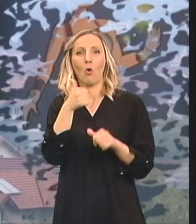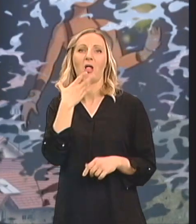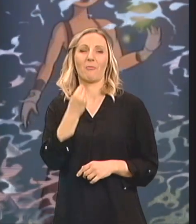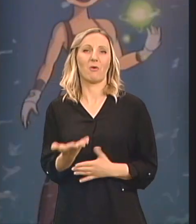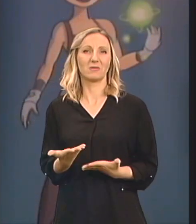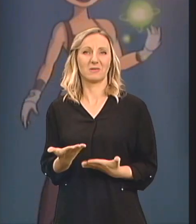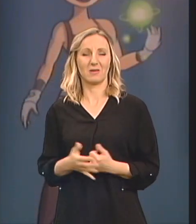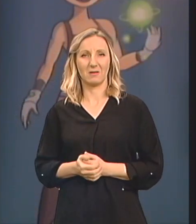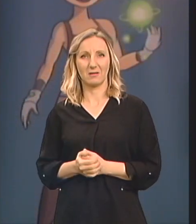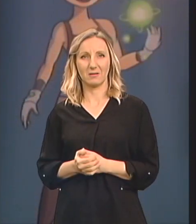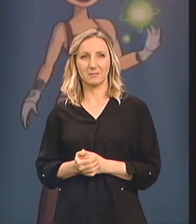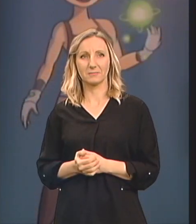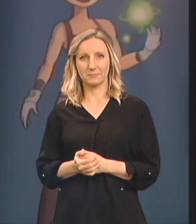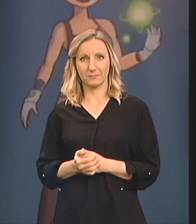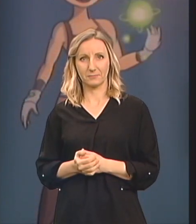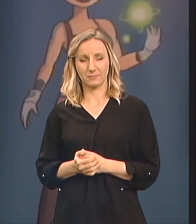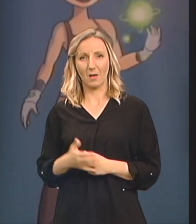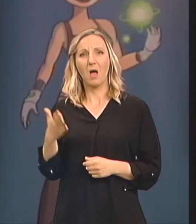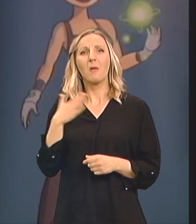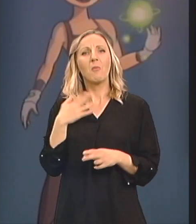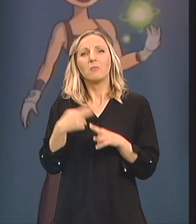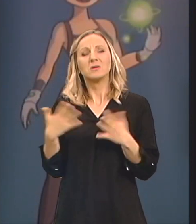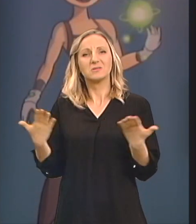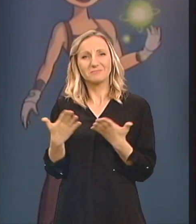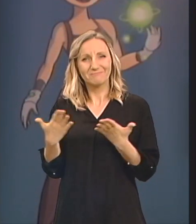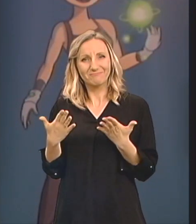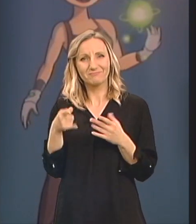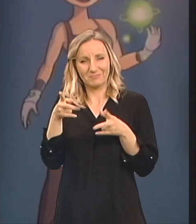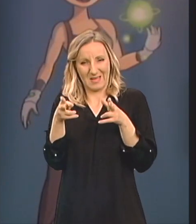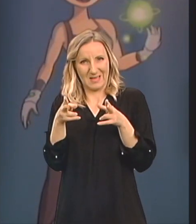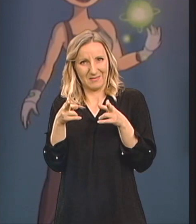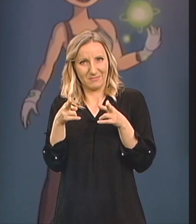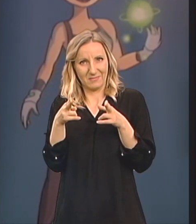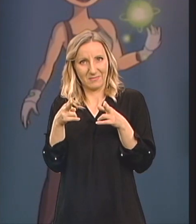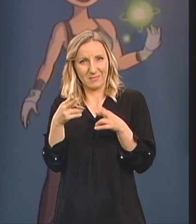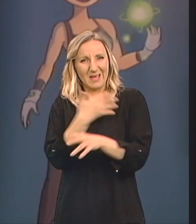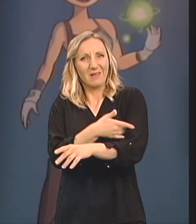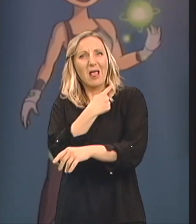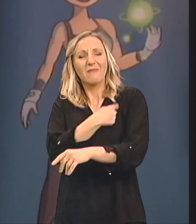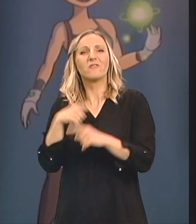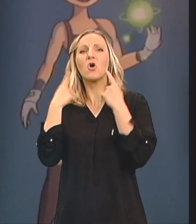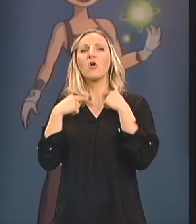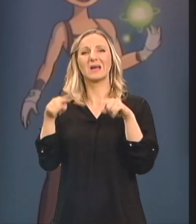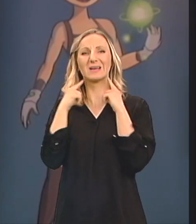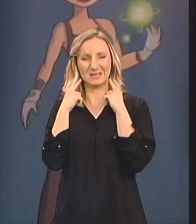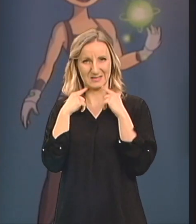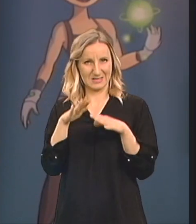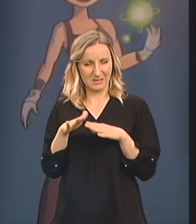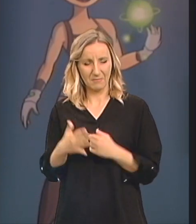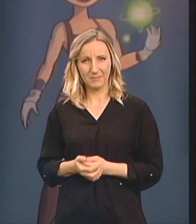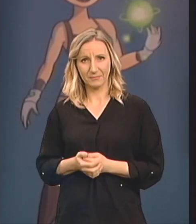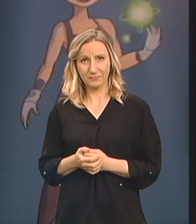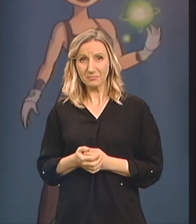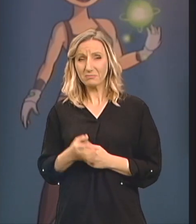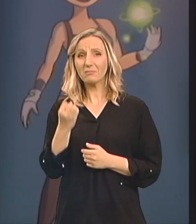Mala dijagnoza je bila non-Hodgkin limfom To je inače maligni tumor limfnog sistema Kada je uspostavljena? Kada si ti